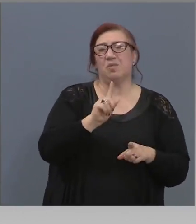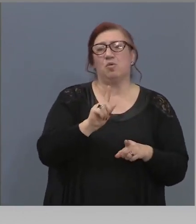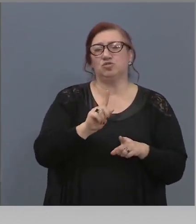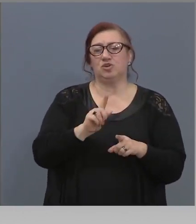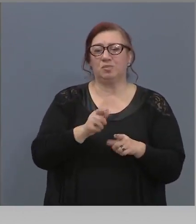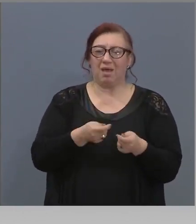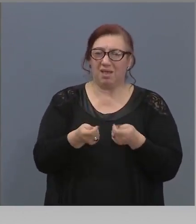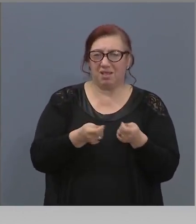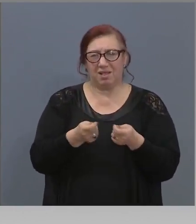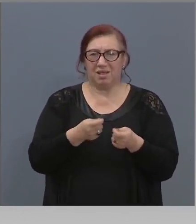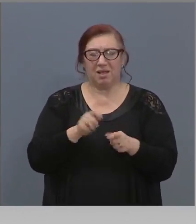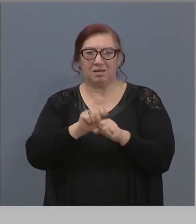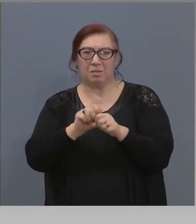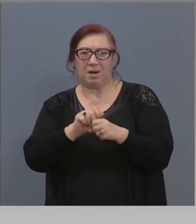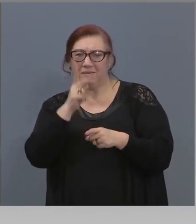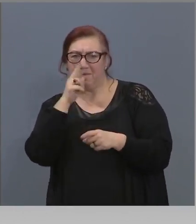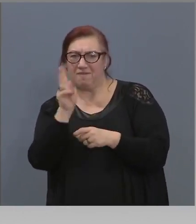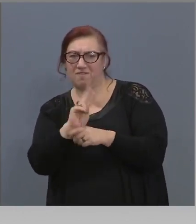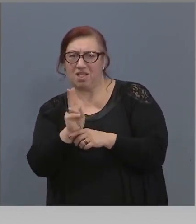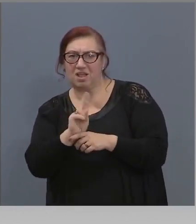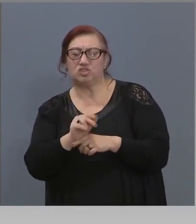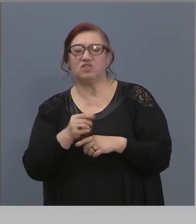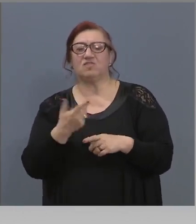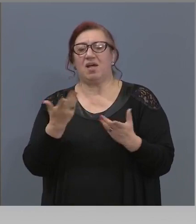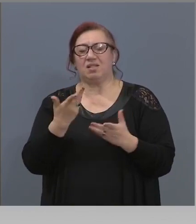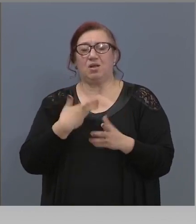умре и да не го зачитат.